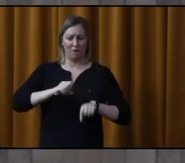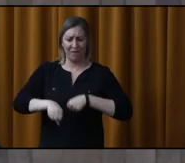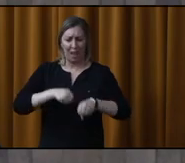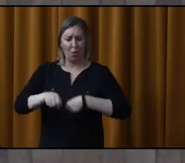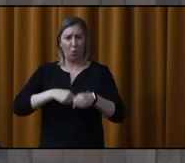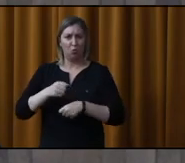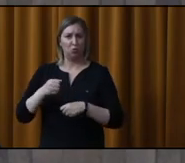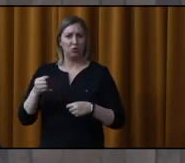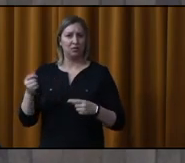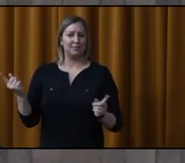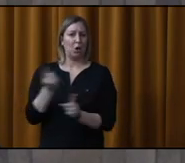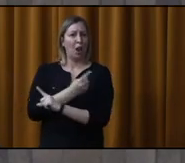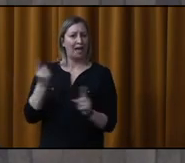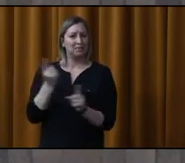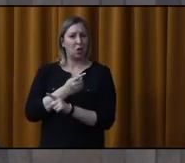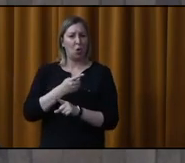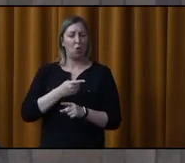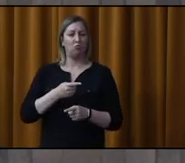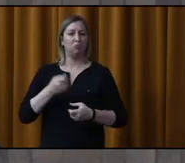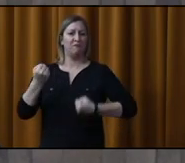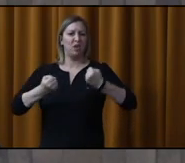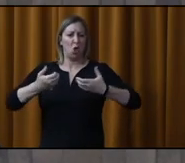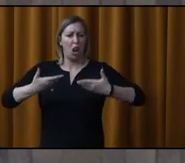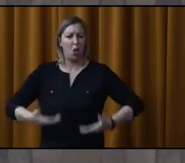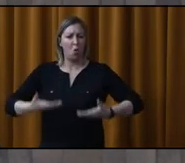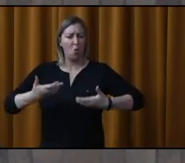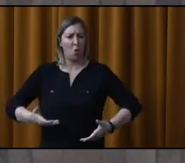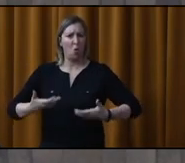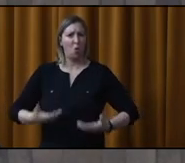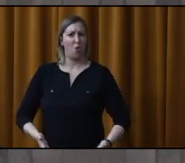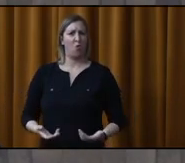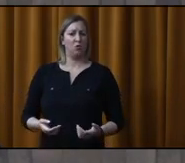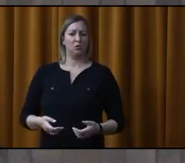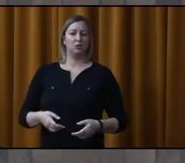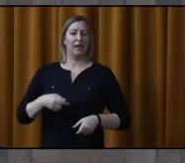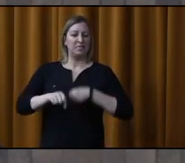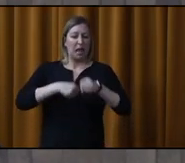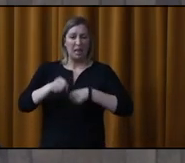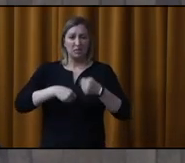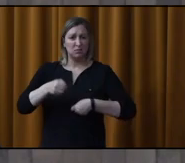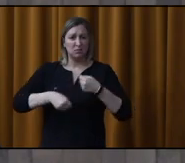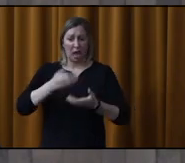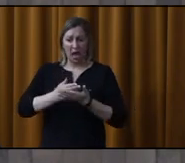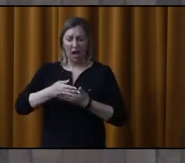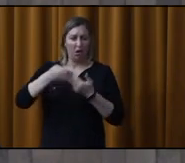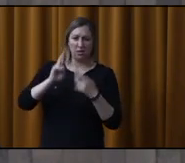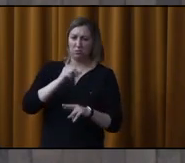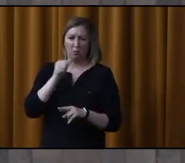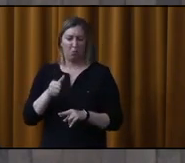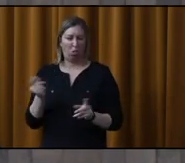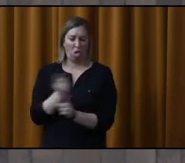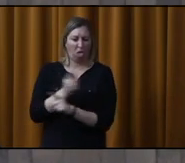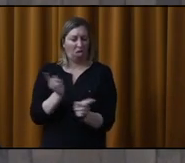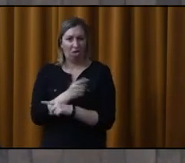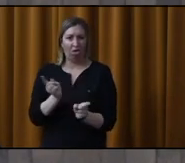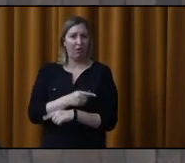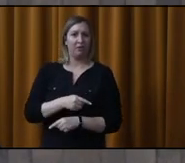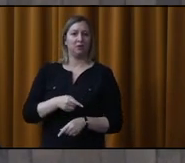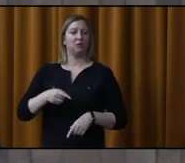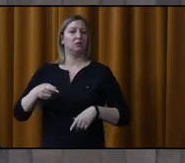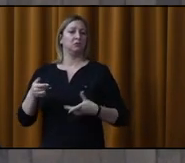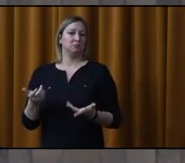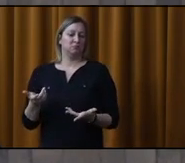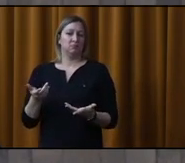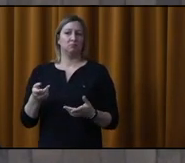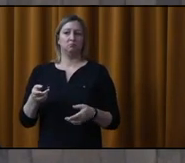circulation des véhicules lourds sur le chemin de la presqu'île? Aucun cycliste ne respecte les arrêts. On circule en peloton ou dépend des autres usagers de la piste